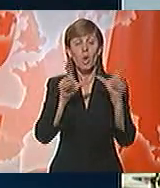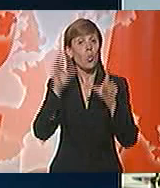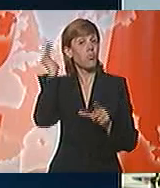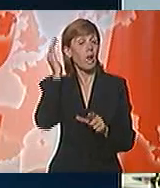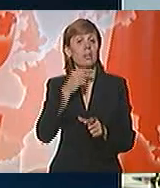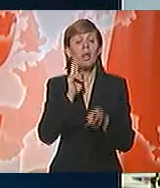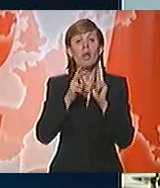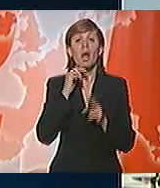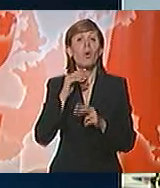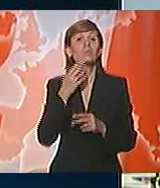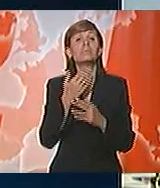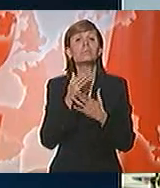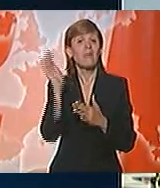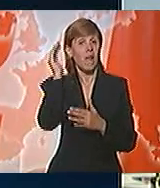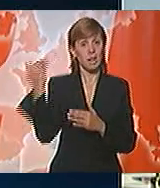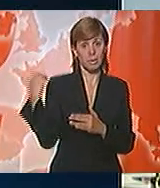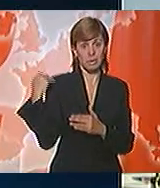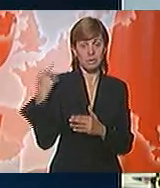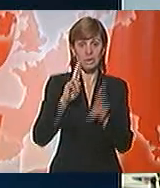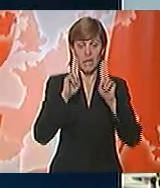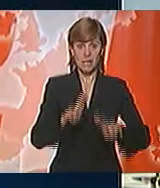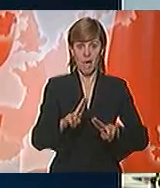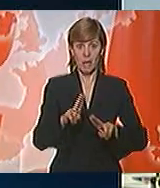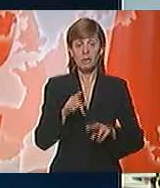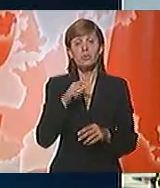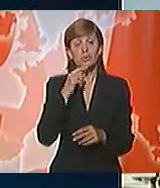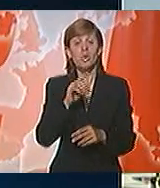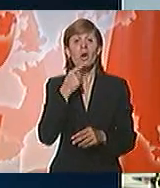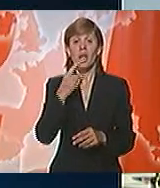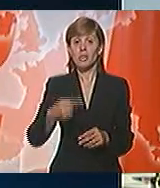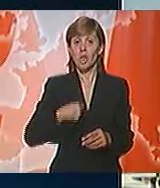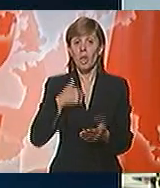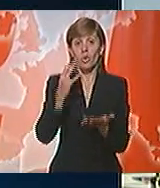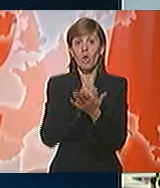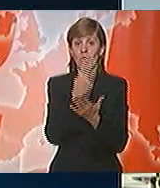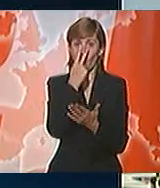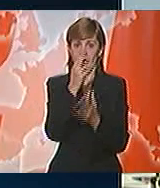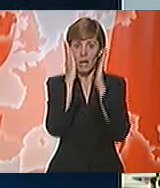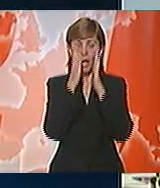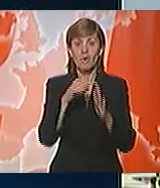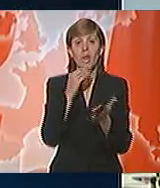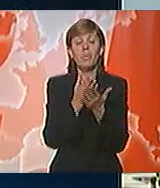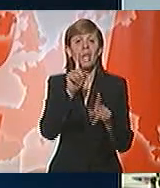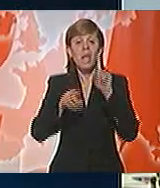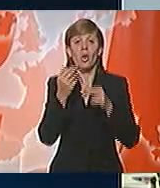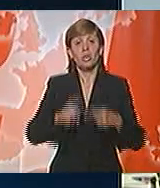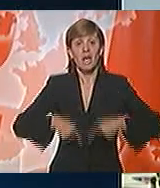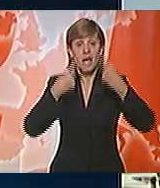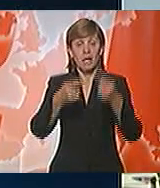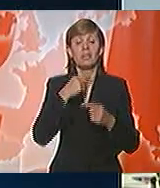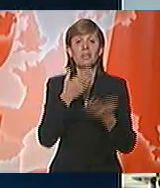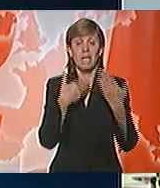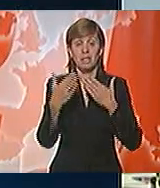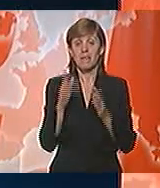a kako nam je u vladajućoj koaliciji nezvanično do duše rečeno, dobili smo uveravanje da će biti na nekoj od narednih sednica.